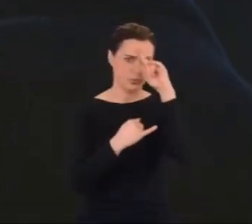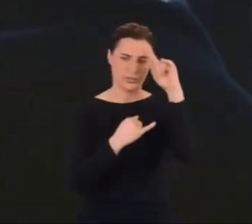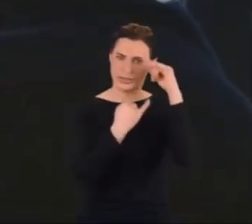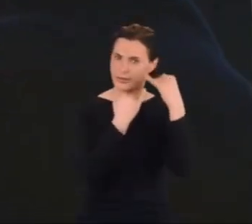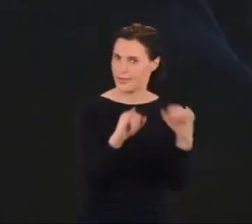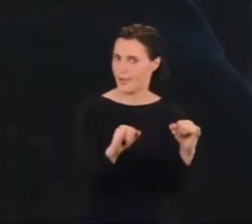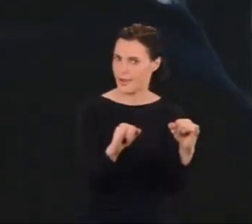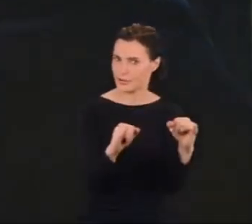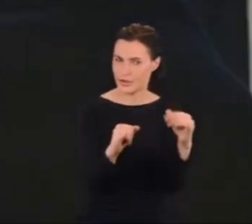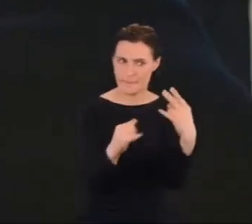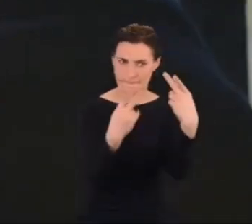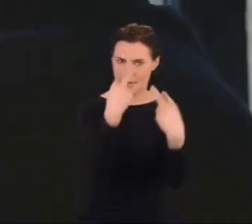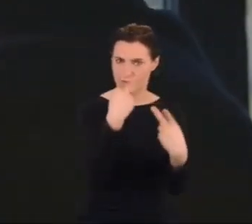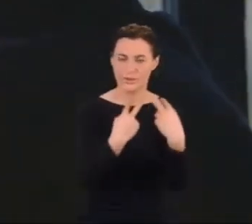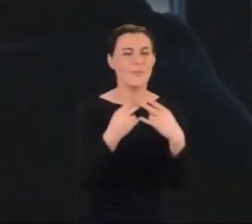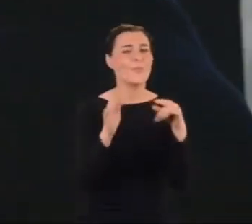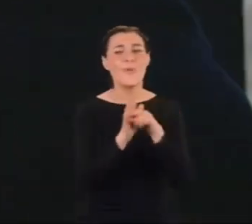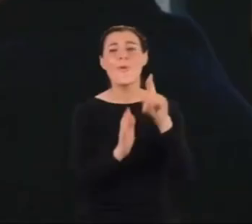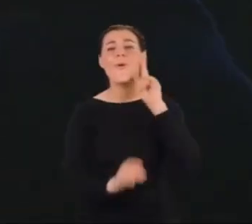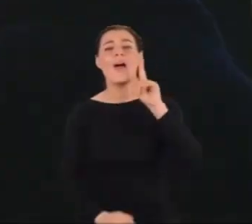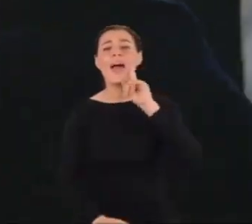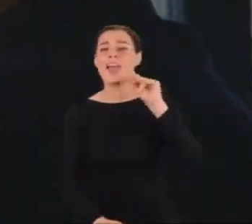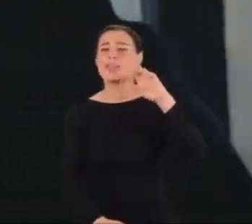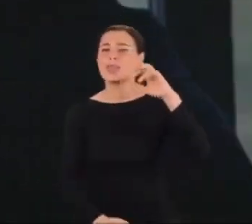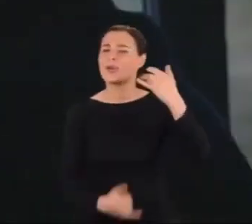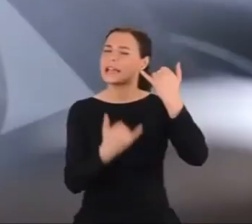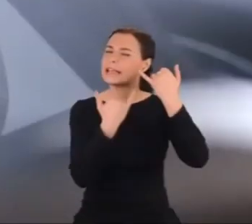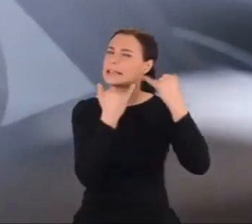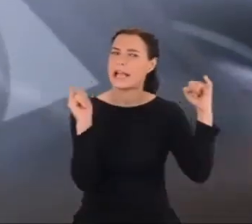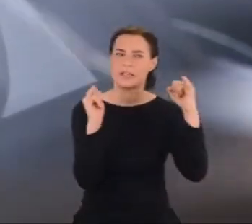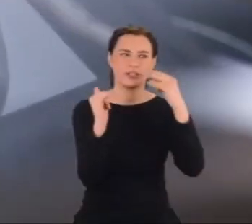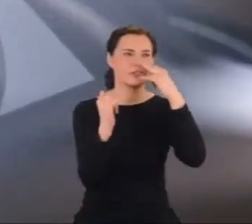Ettore Majorana patrzy na świat inaczej niż jego otoczenie.